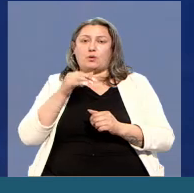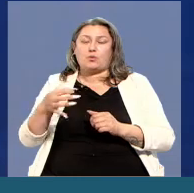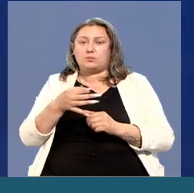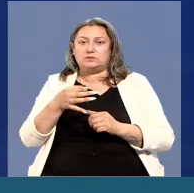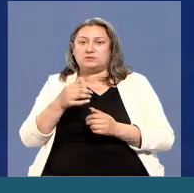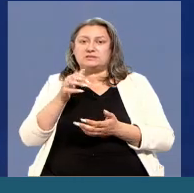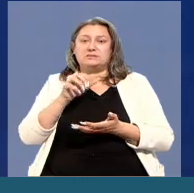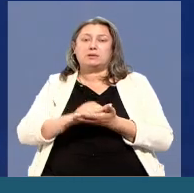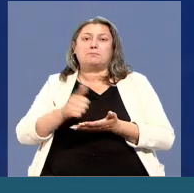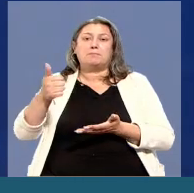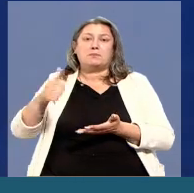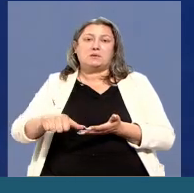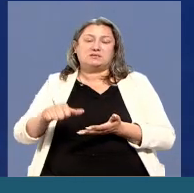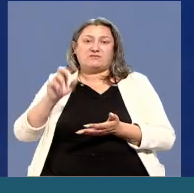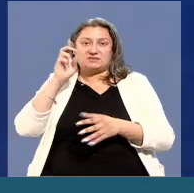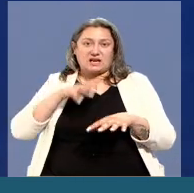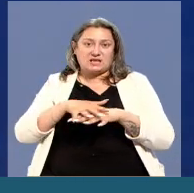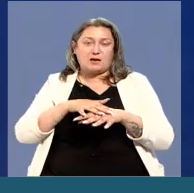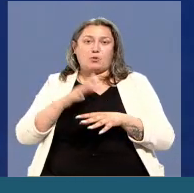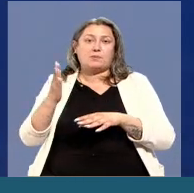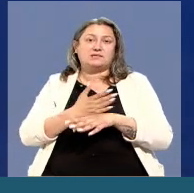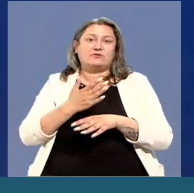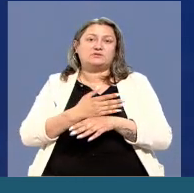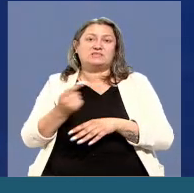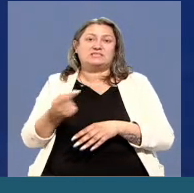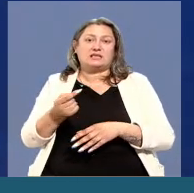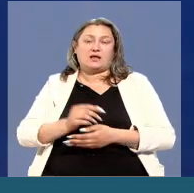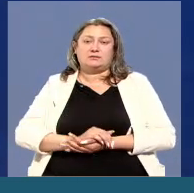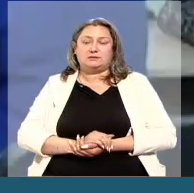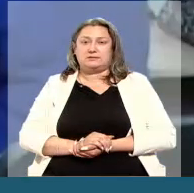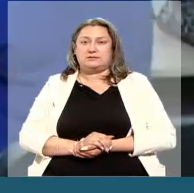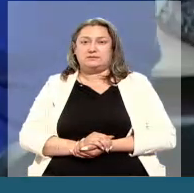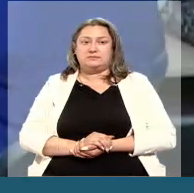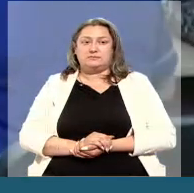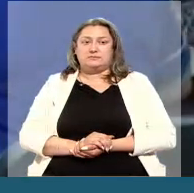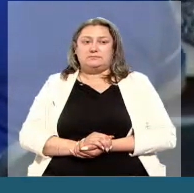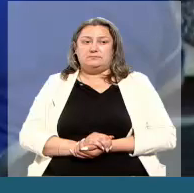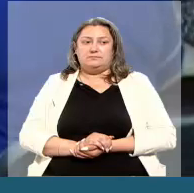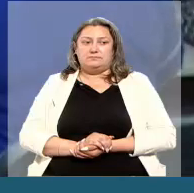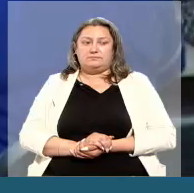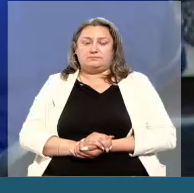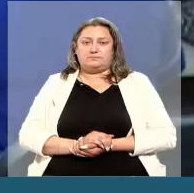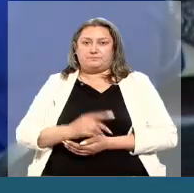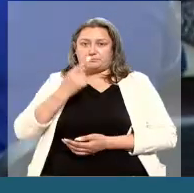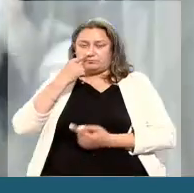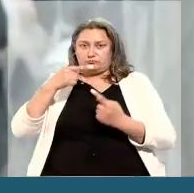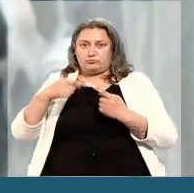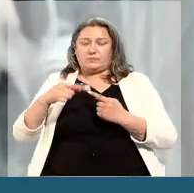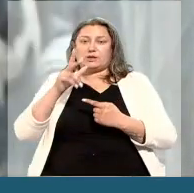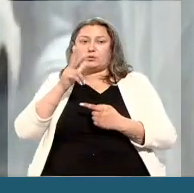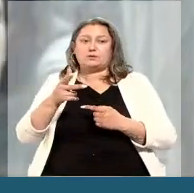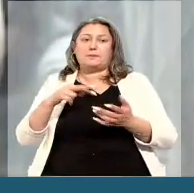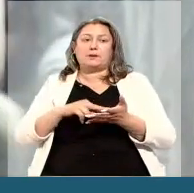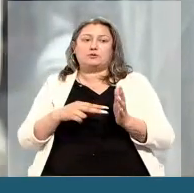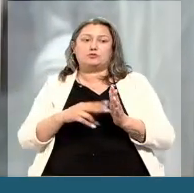пайыз, ет кәнтербілері 12 пайыз, сармай 10 пайыз ұғырайды. Сондая ғалдағы үш жылда ауыл шаруашылғы өнімдерін